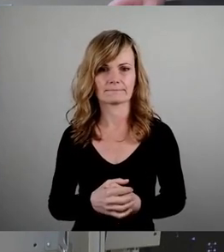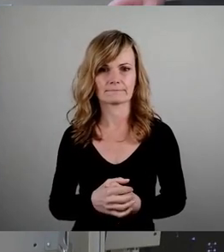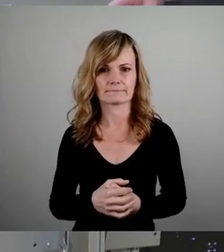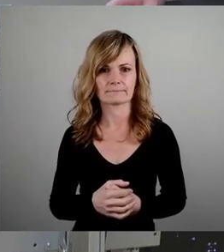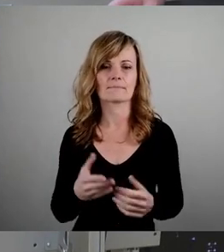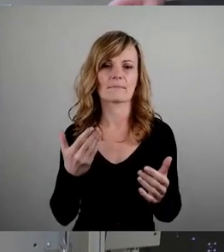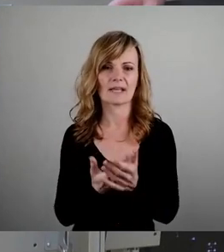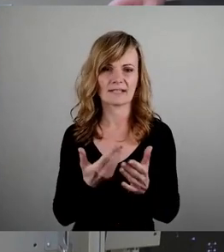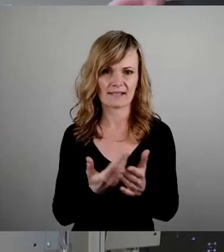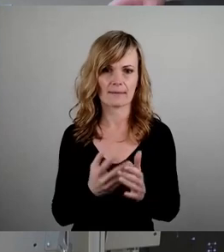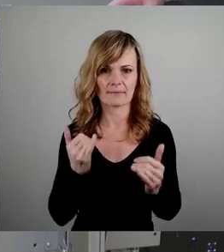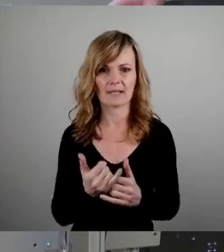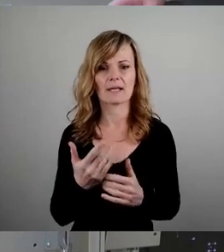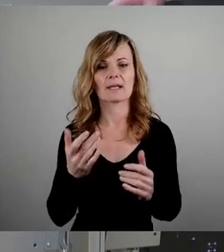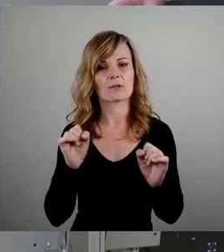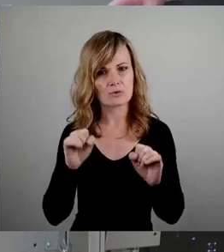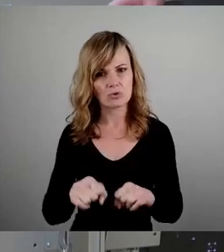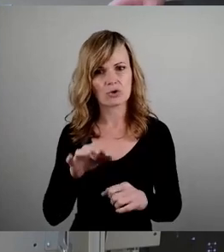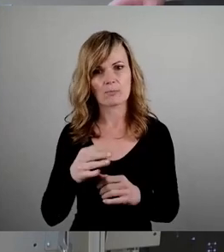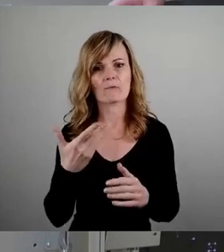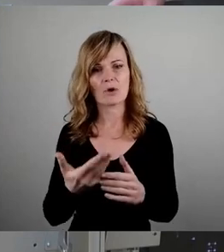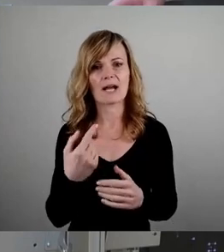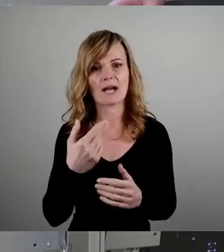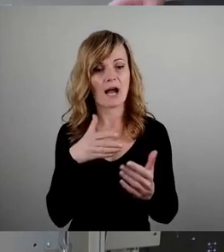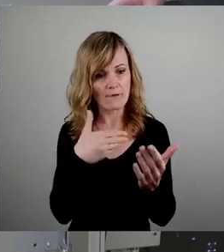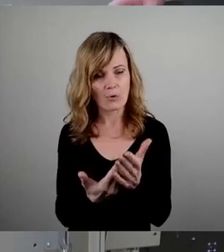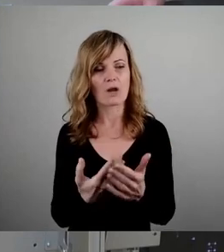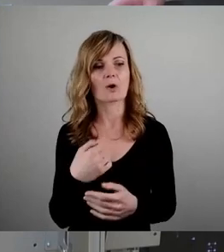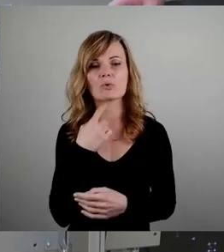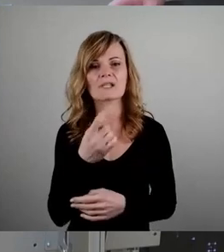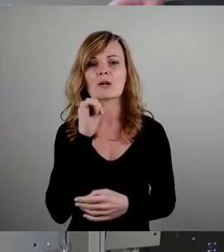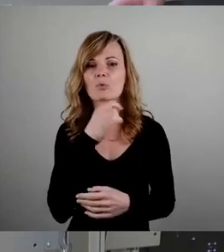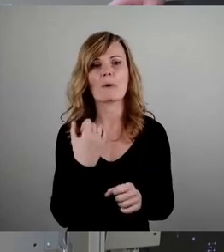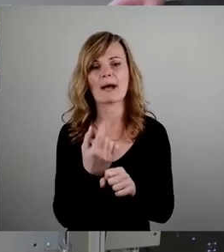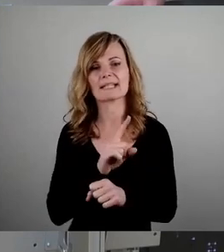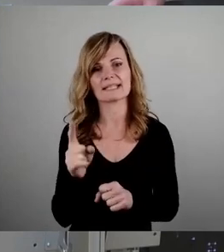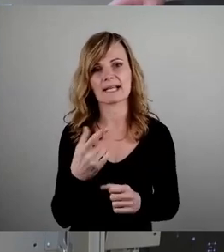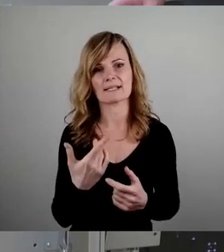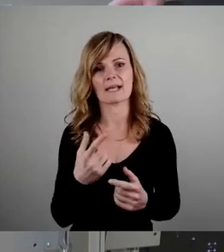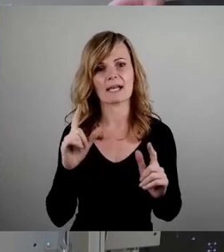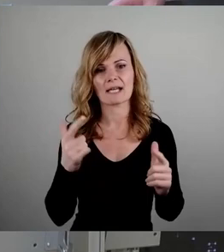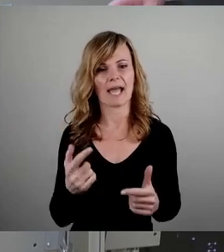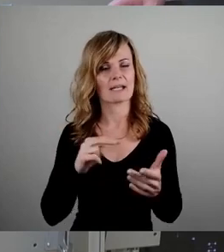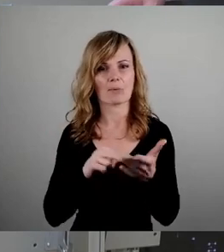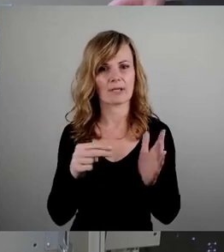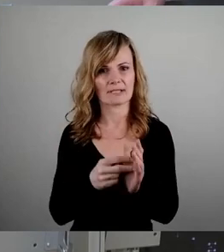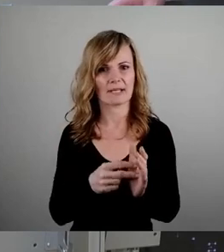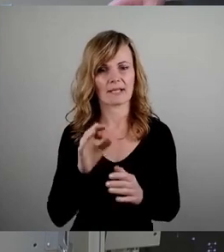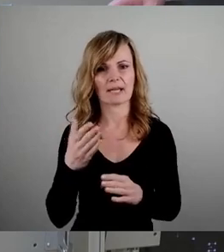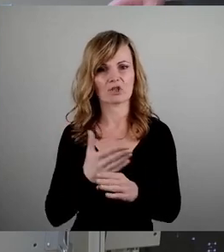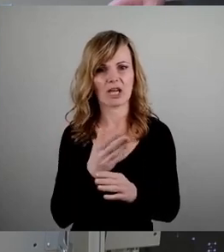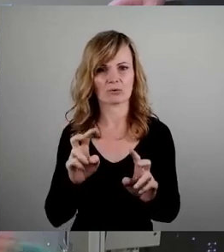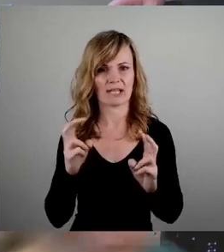bitte ich hier um Zustimmung der Vorlage und einfach sich nur hinzustellen, zu sagen, nö, machen wir nicht. Das ist keine Politik in einem Entscheidungsgremium.